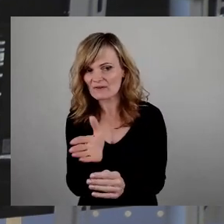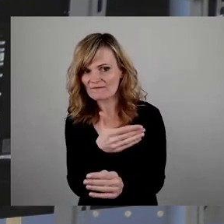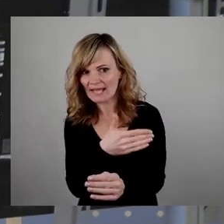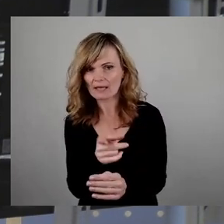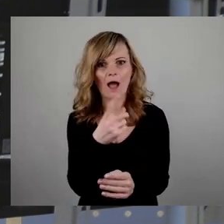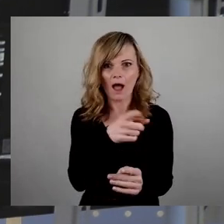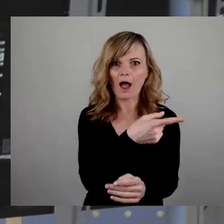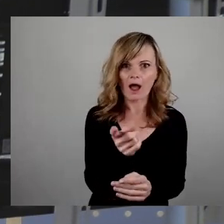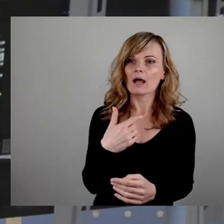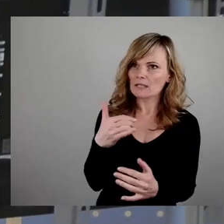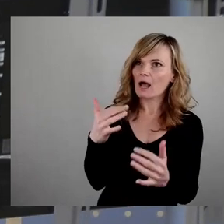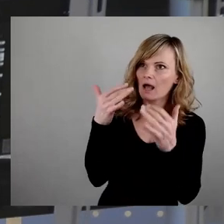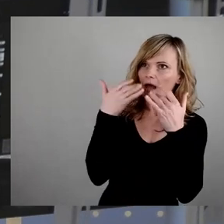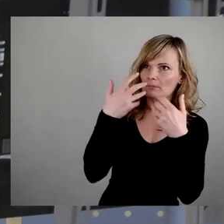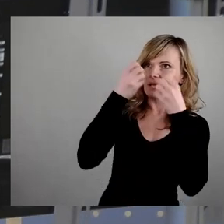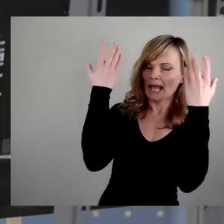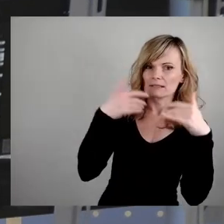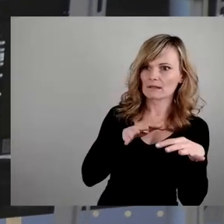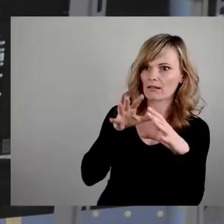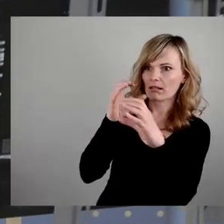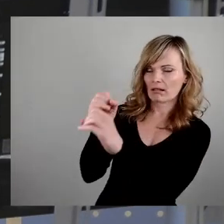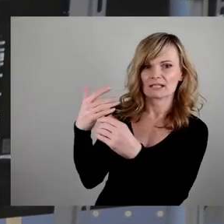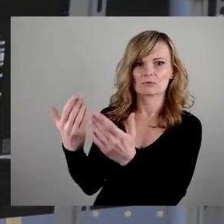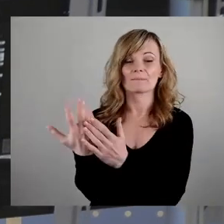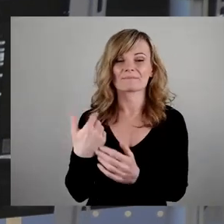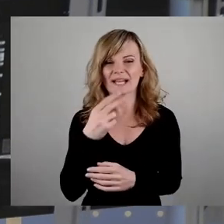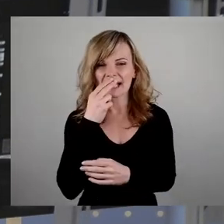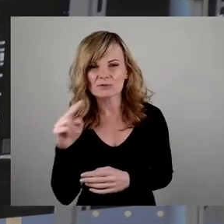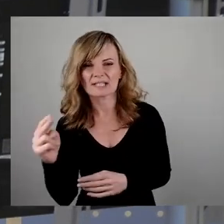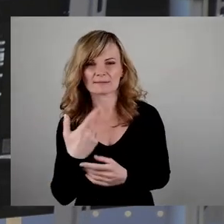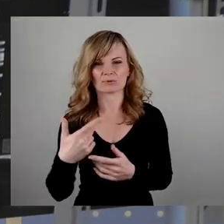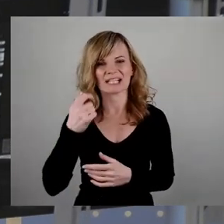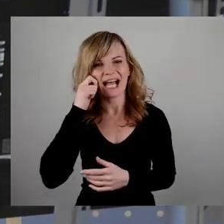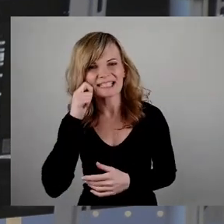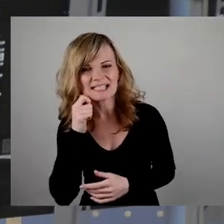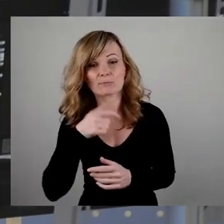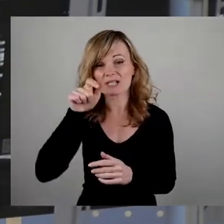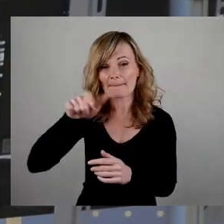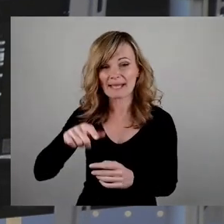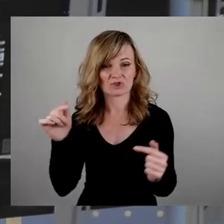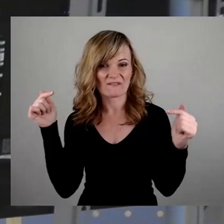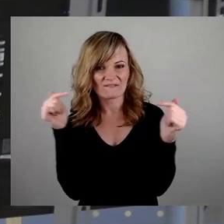Nationalismus, Rassismus, Menschenfeindlichkeit wurden zur Staatsdoktrin.